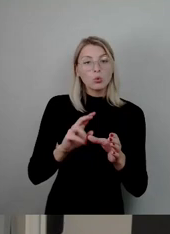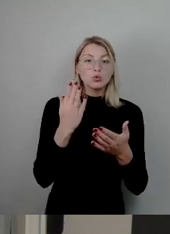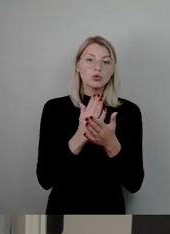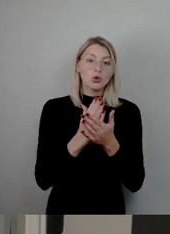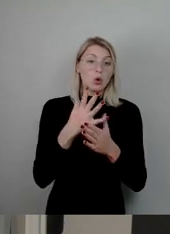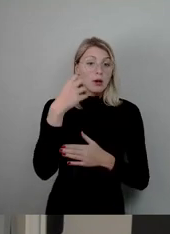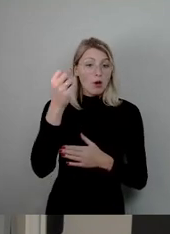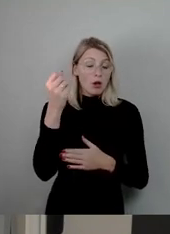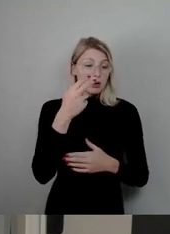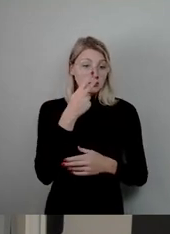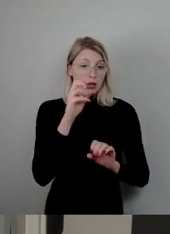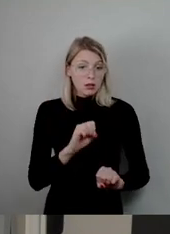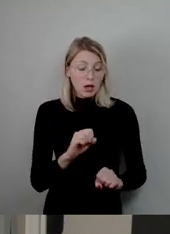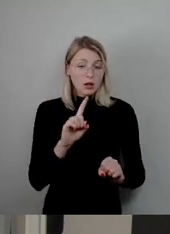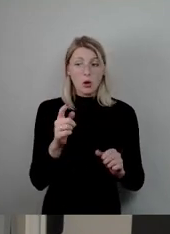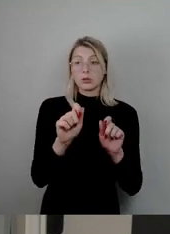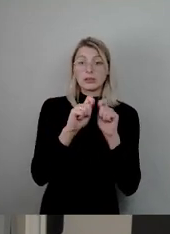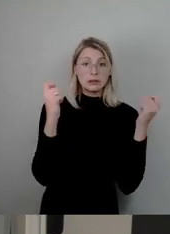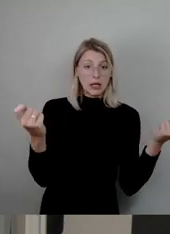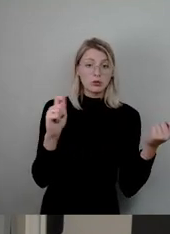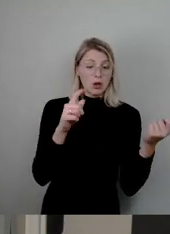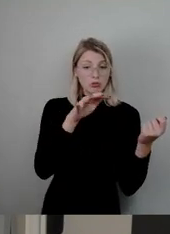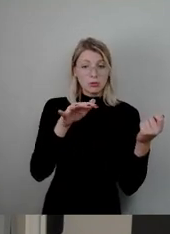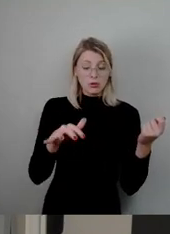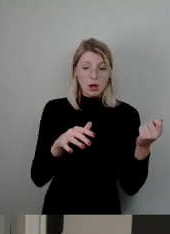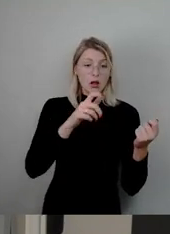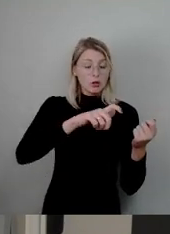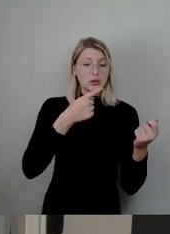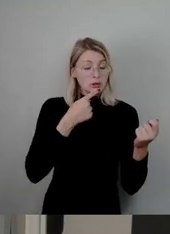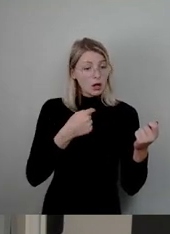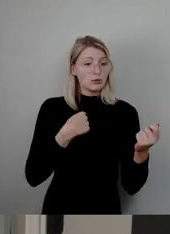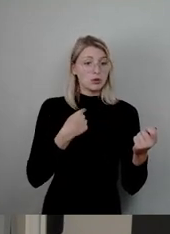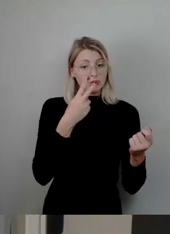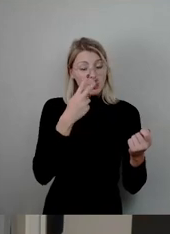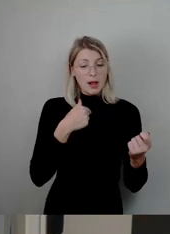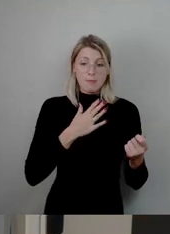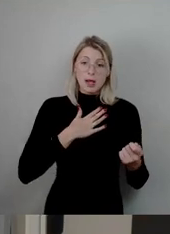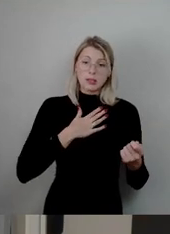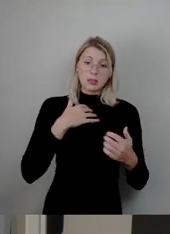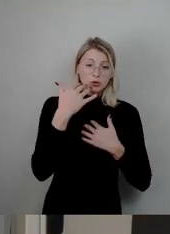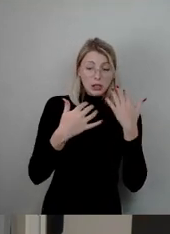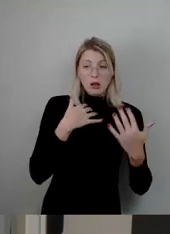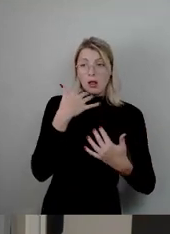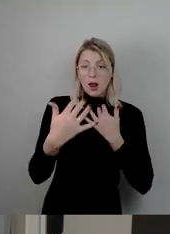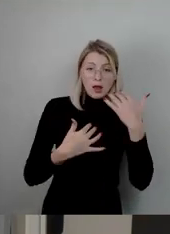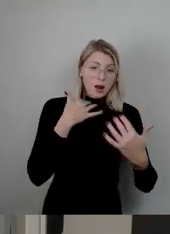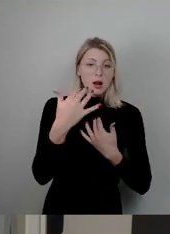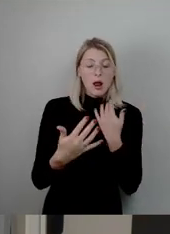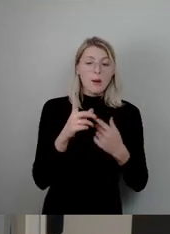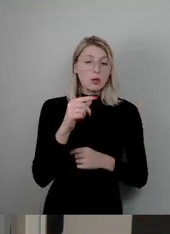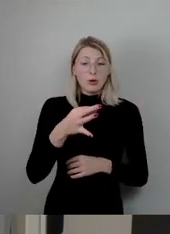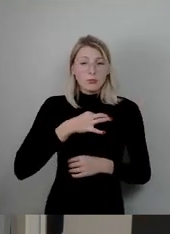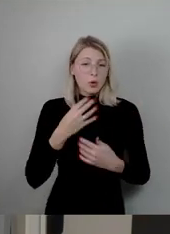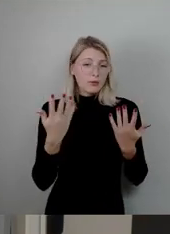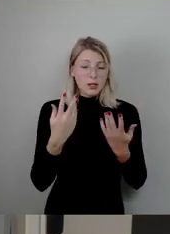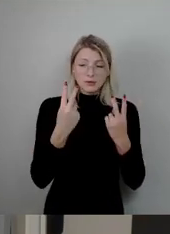auch in der Zeitung lesen, wo sich Menschen geoutet haben und eben erzählt haben, was das für sie bedeutet, jetzt in der Lage zu sein,